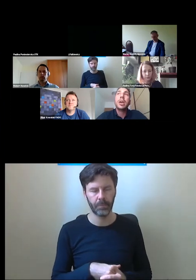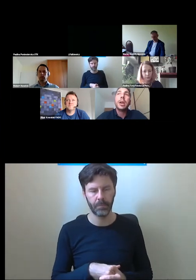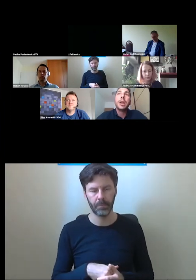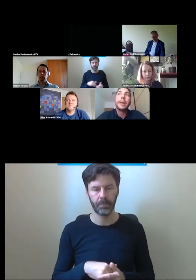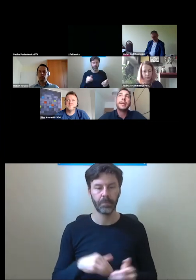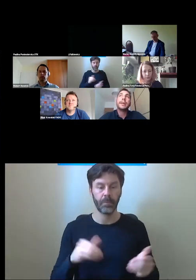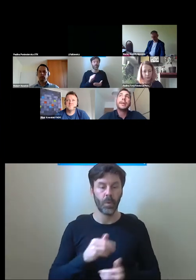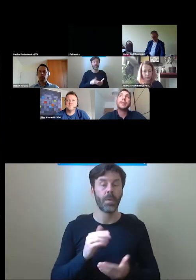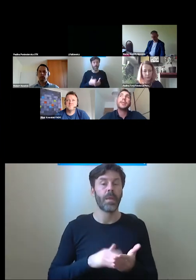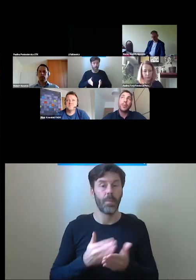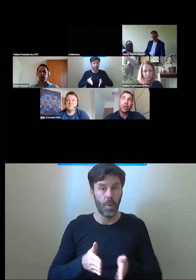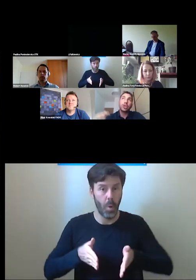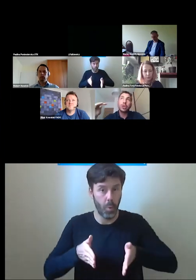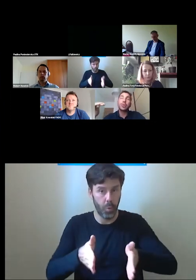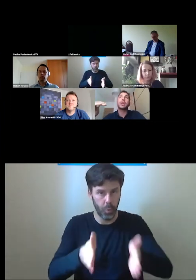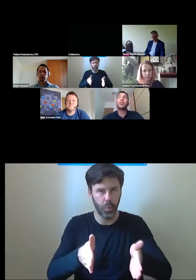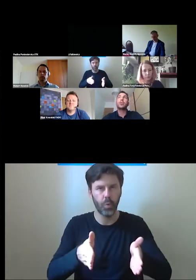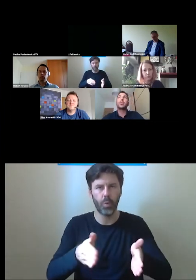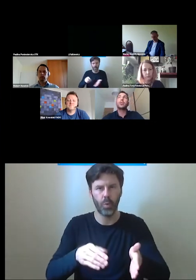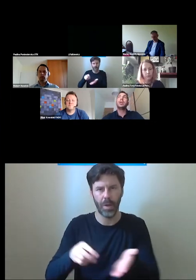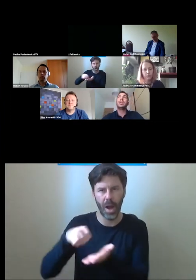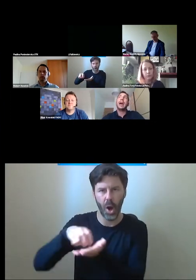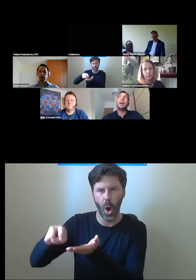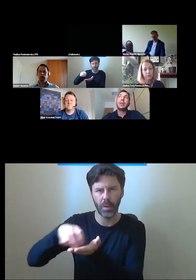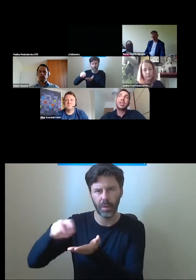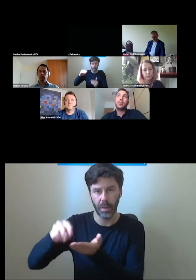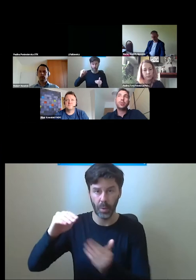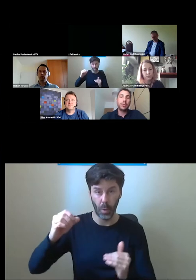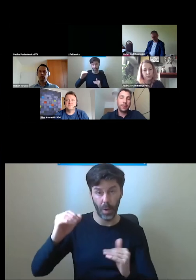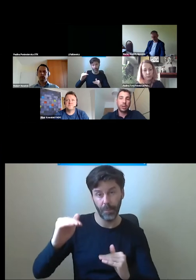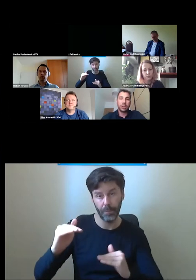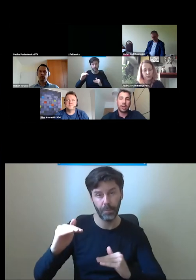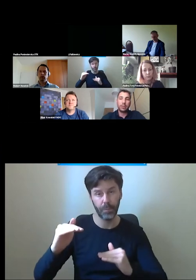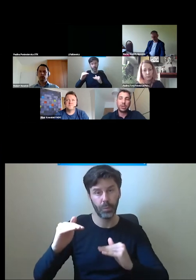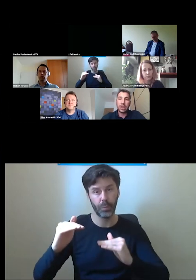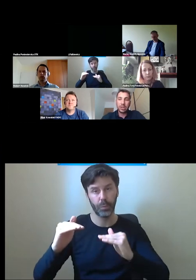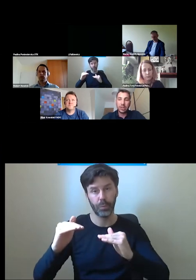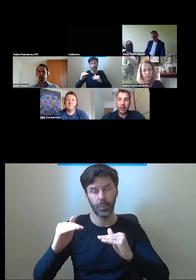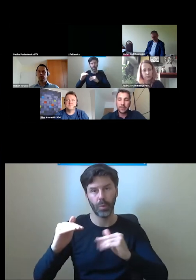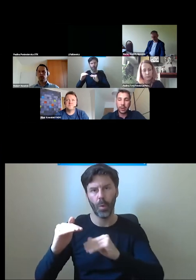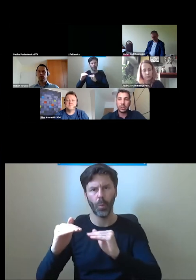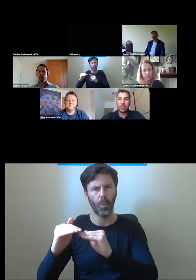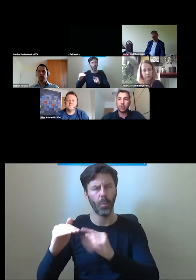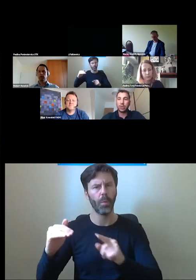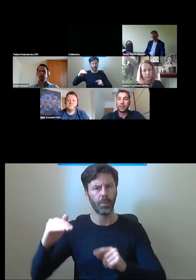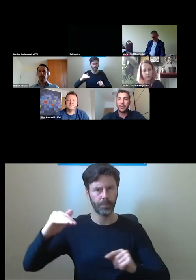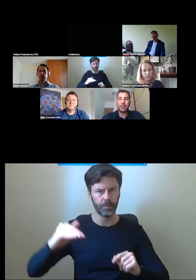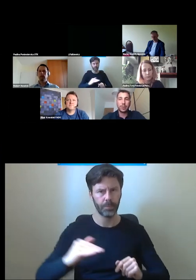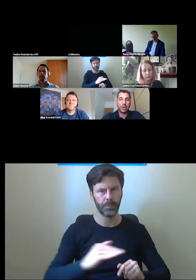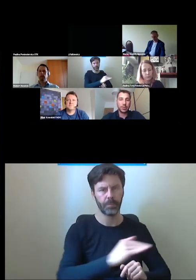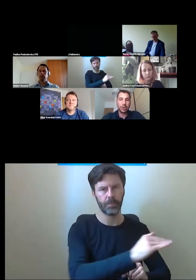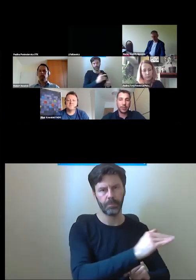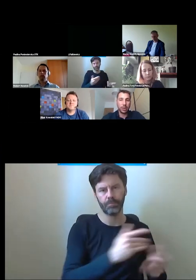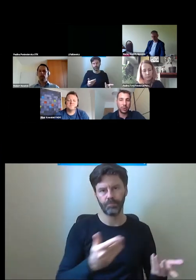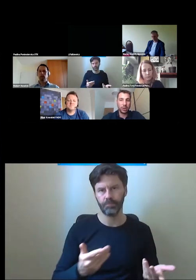to podnosząc ją trochę do góry, aby te przejścia były dużo mniej widoczne. Myślę, że każdy z Państwa korzystał z różnych,